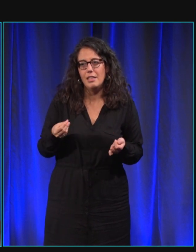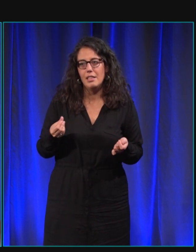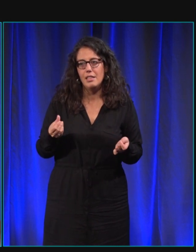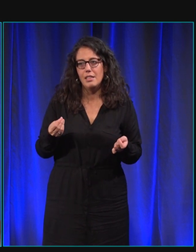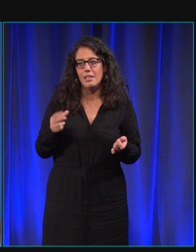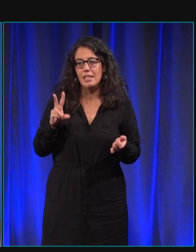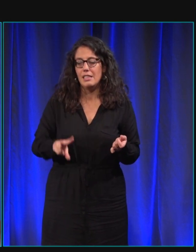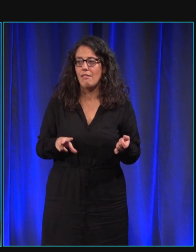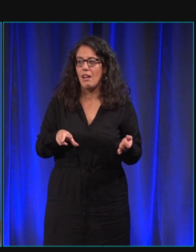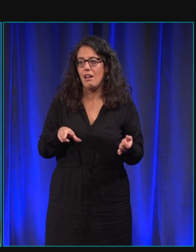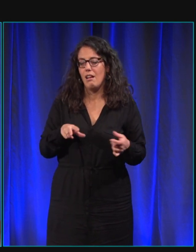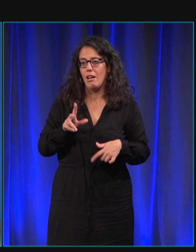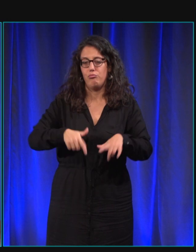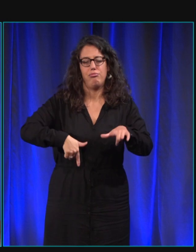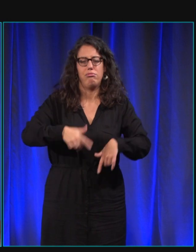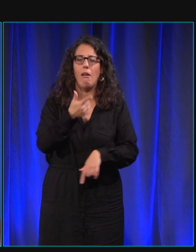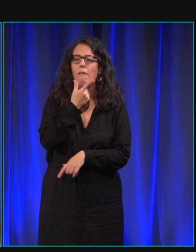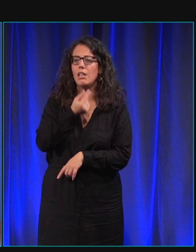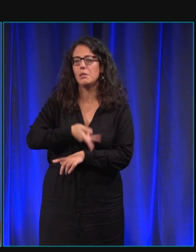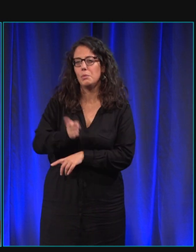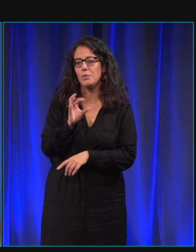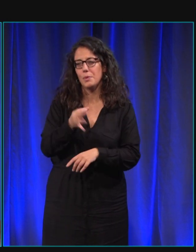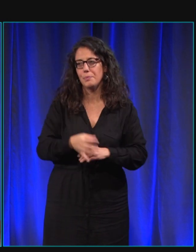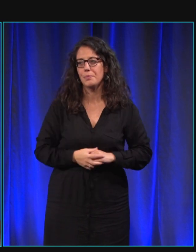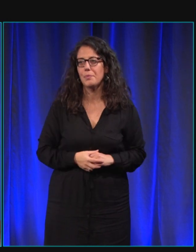nos déplacements sont beaucoup plus faciles de ce côté-là